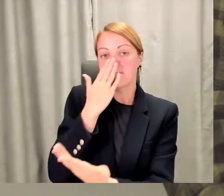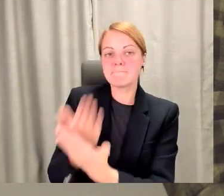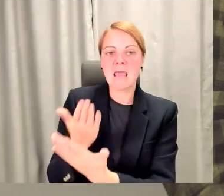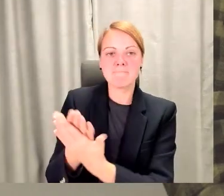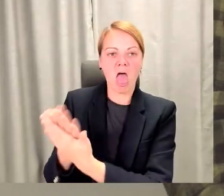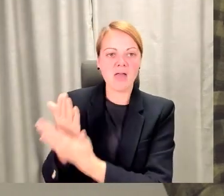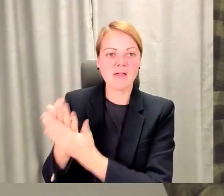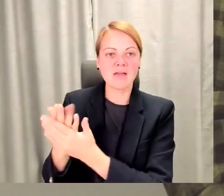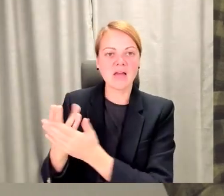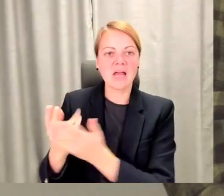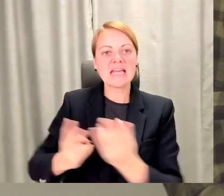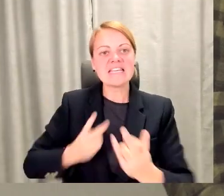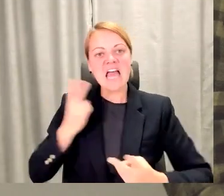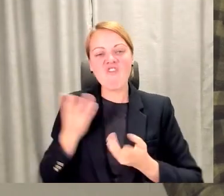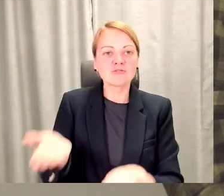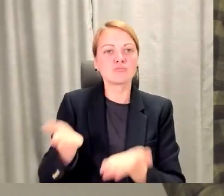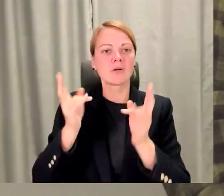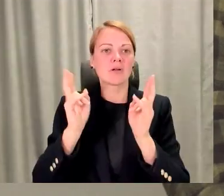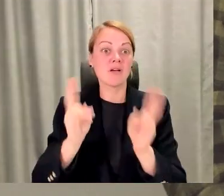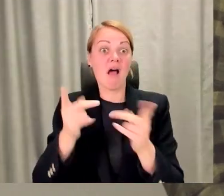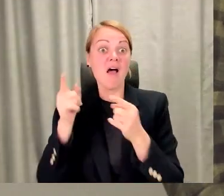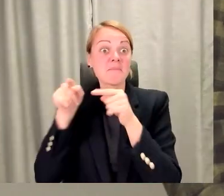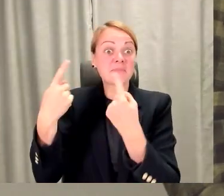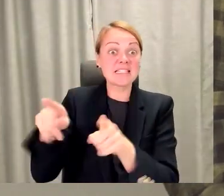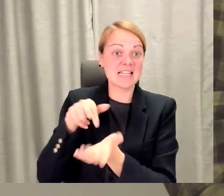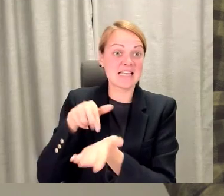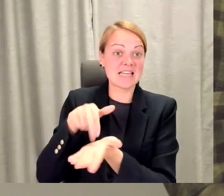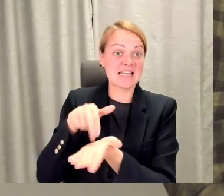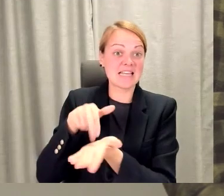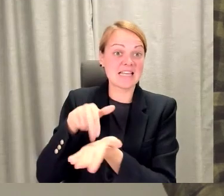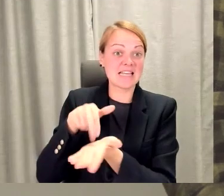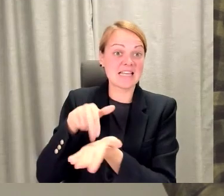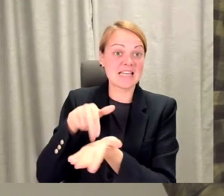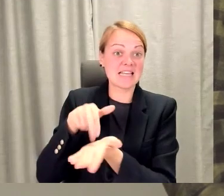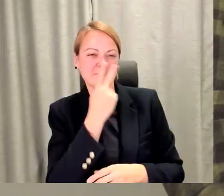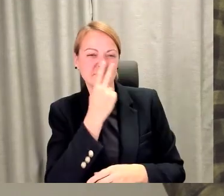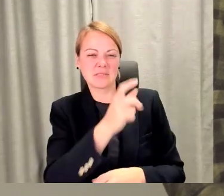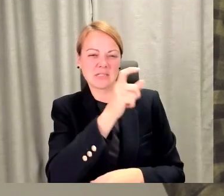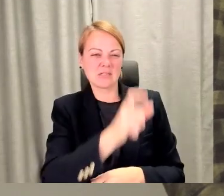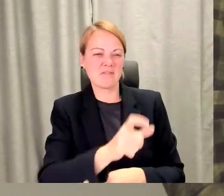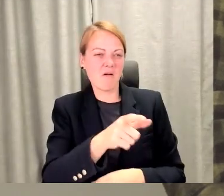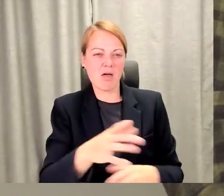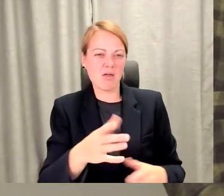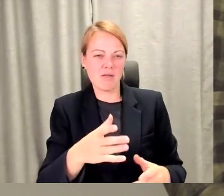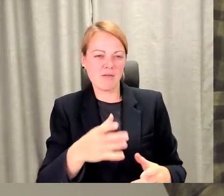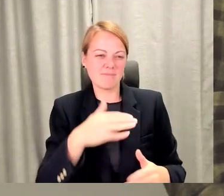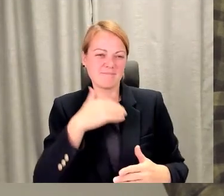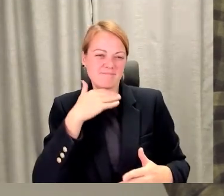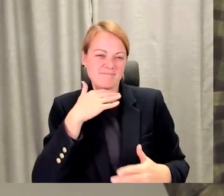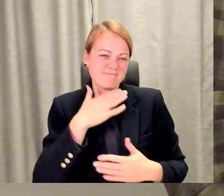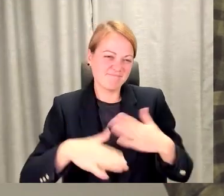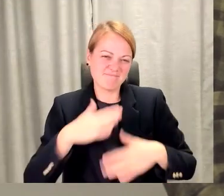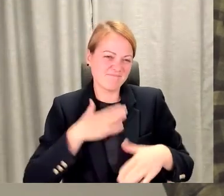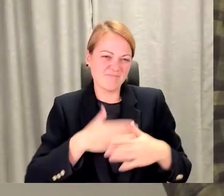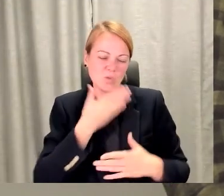citiem gāja, kāpēc citi izvēlējās. Bet ja cilvēks nevēlās, tad mēs nevaram piespiest. Un man liekas, ka tā